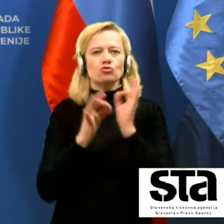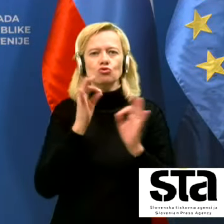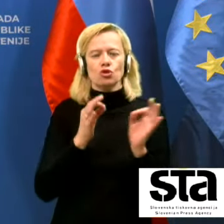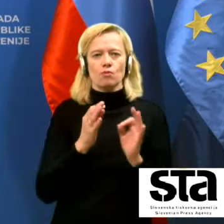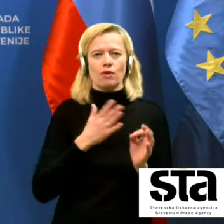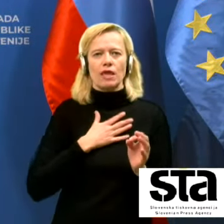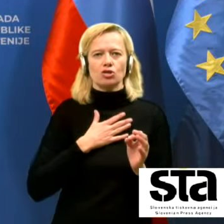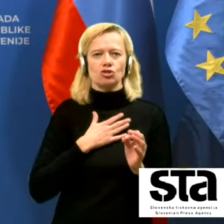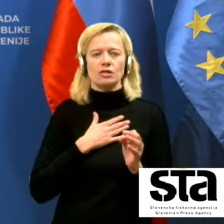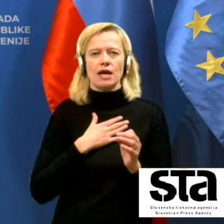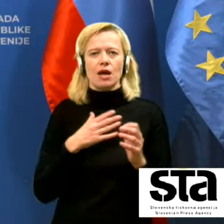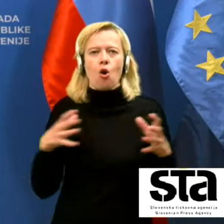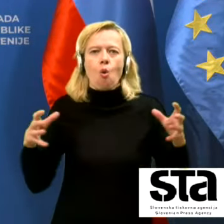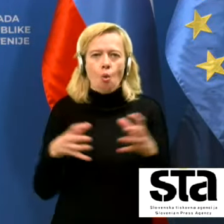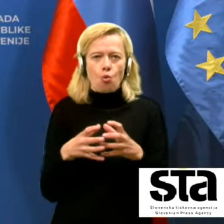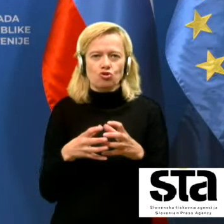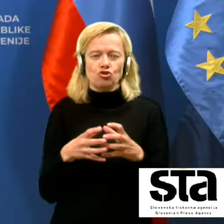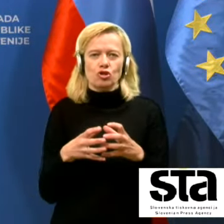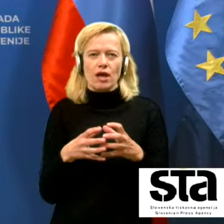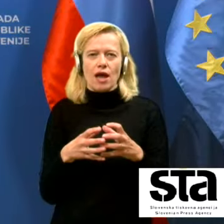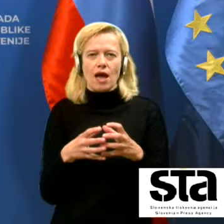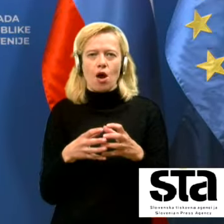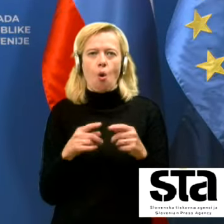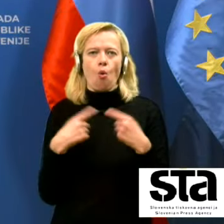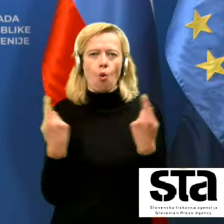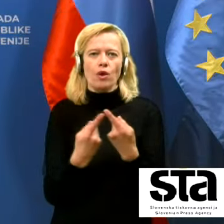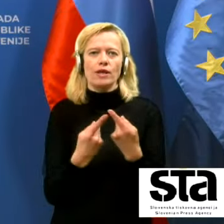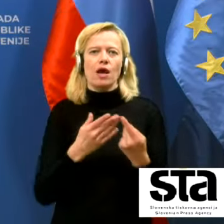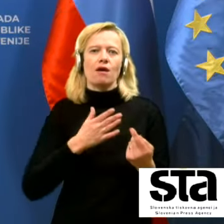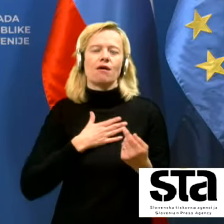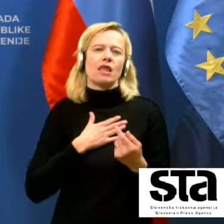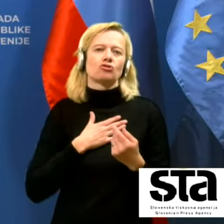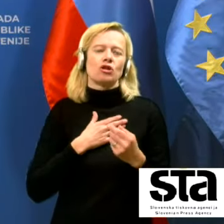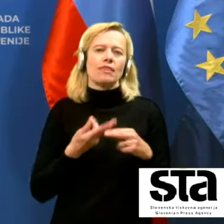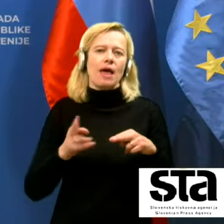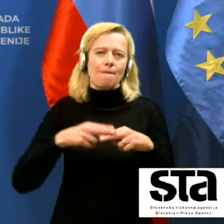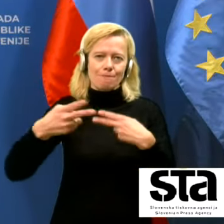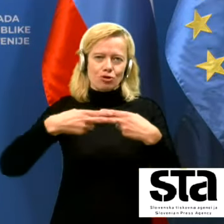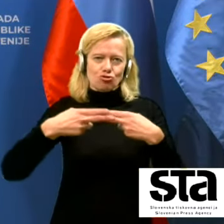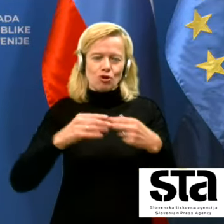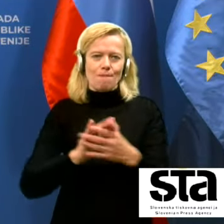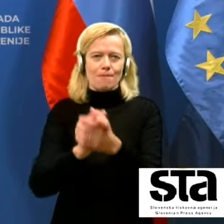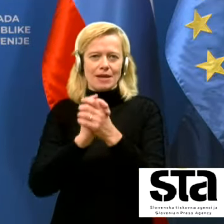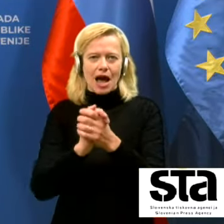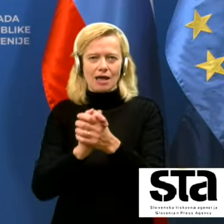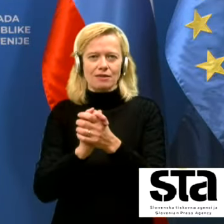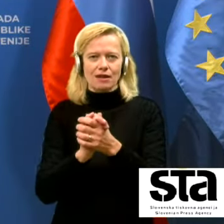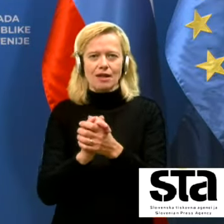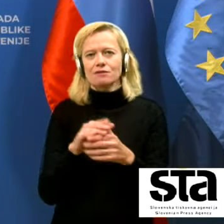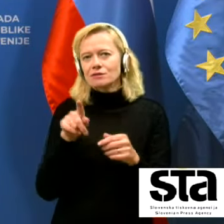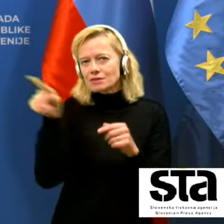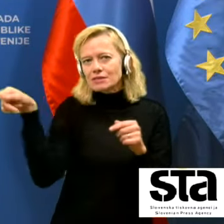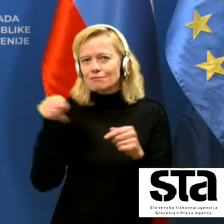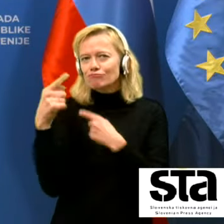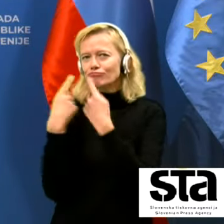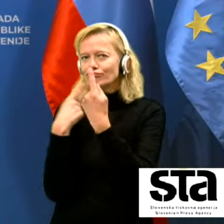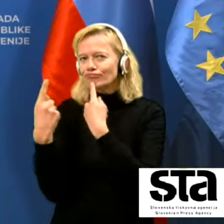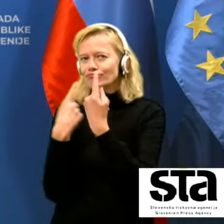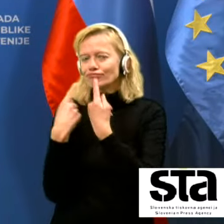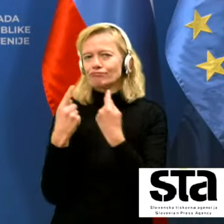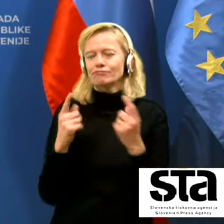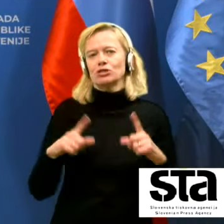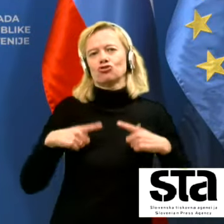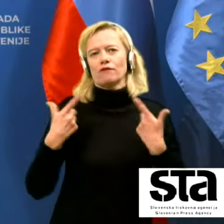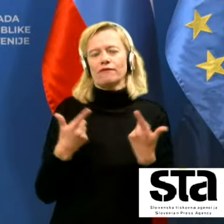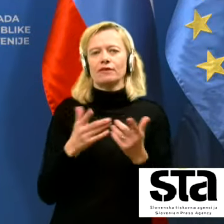najožje okolje ali pa tiste najožje prijatelje, z njimi dogovoriti, preživeti